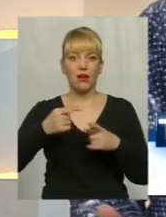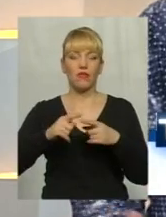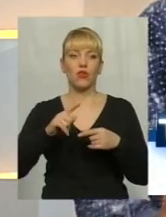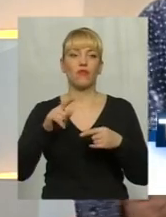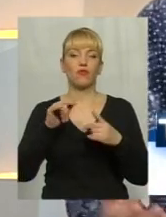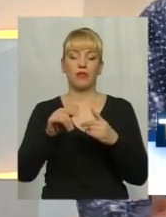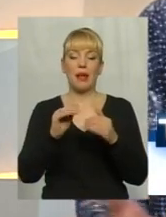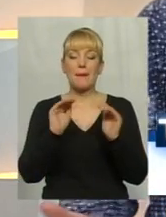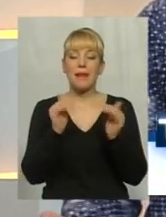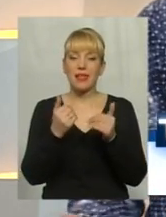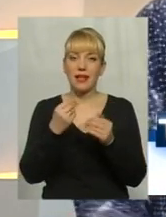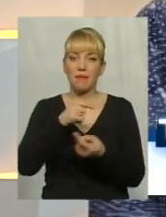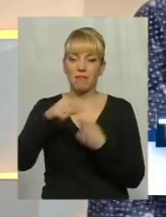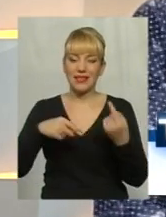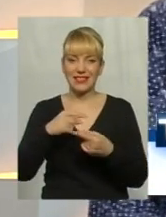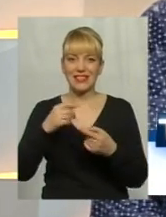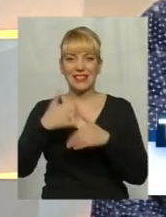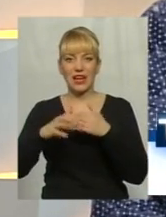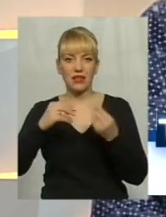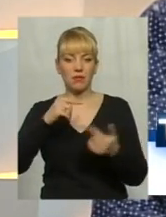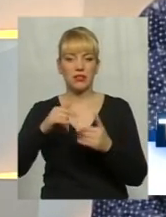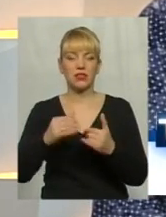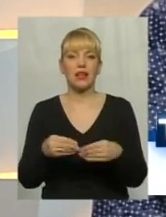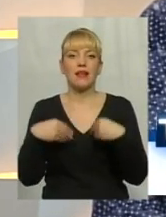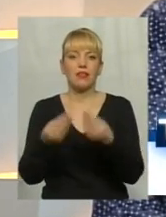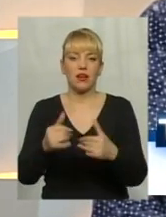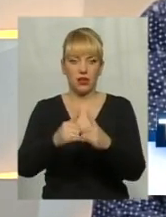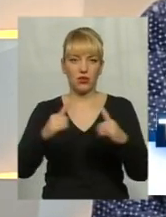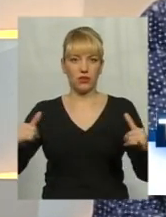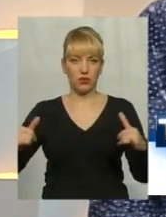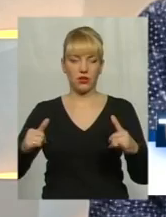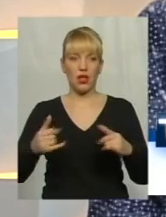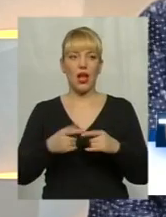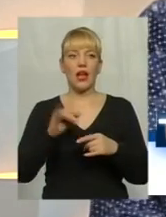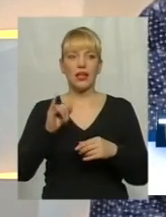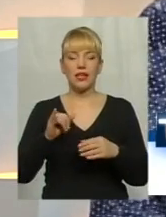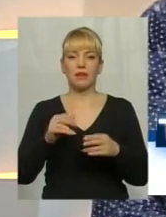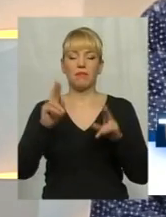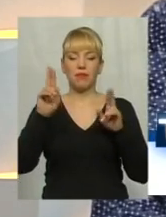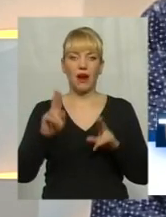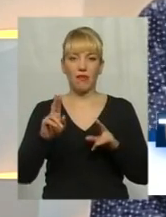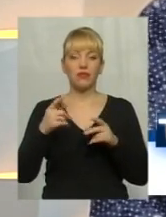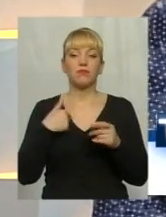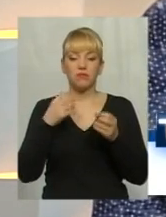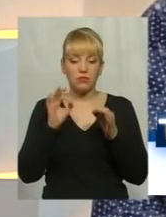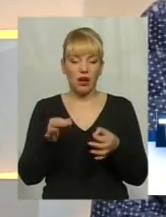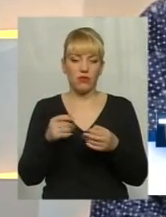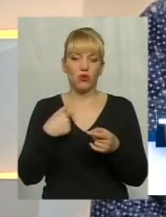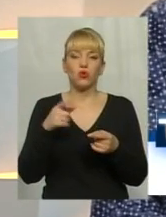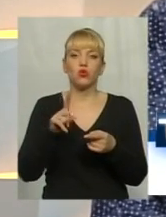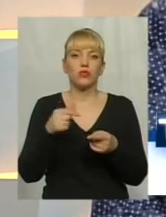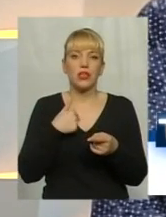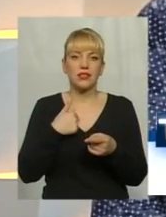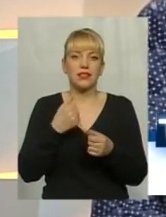розвиває, він є основним рушієм, і він як не мійде без малого-середнього бізнесу? Правда, ті в рамки, які нас зараз заганяють, вони змушують нас